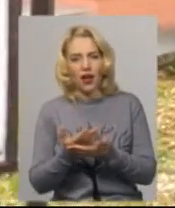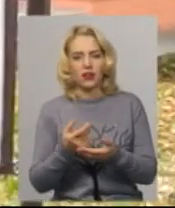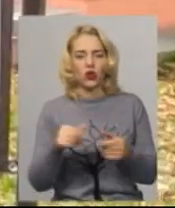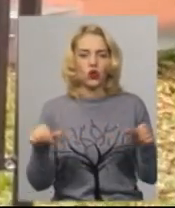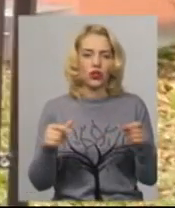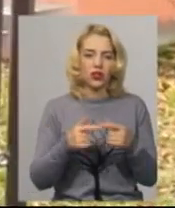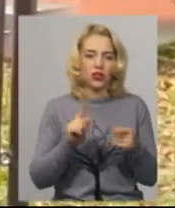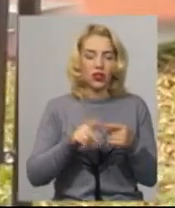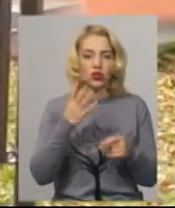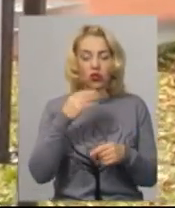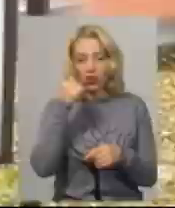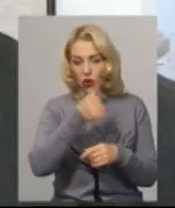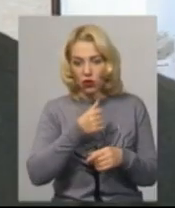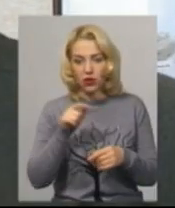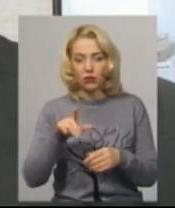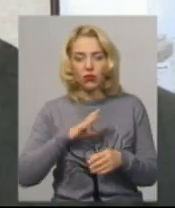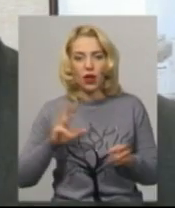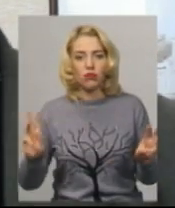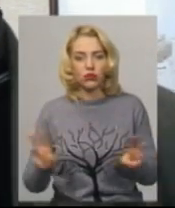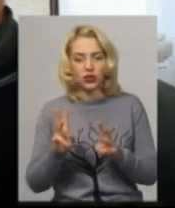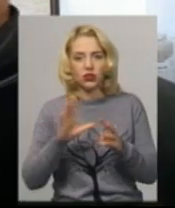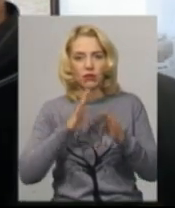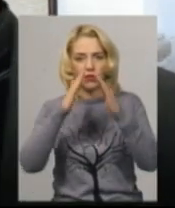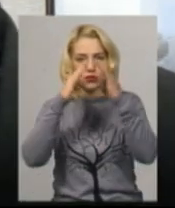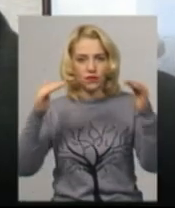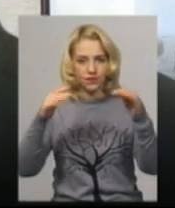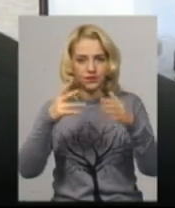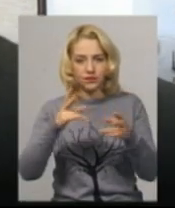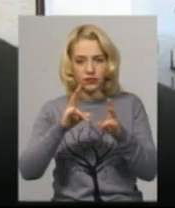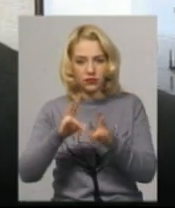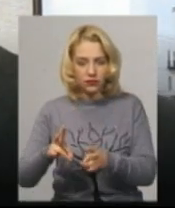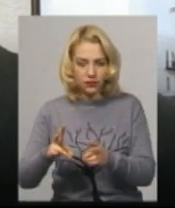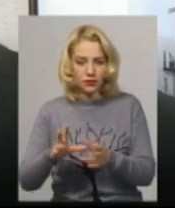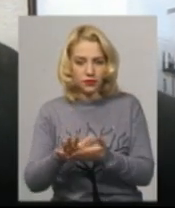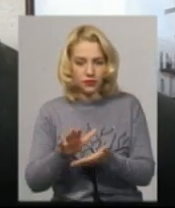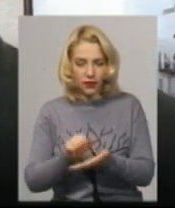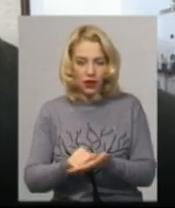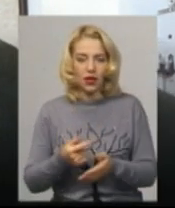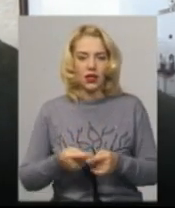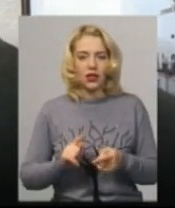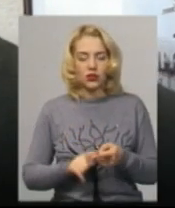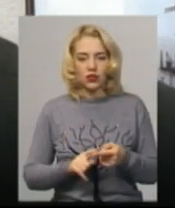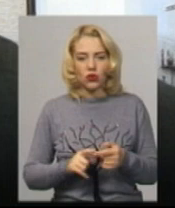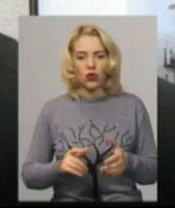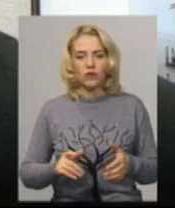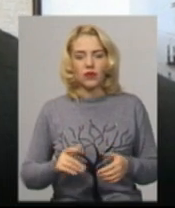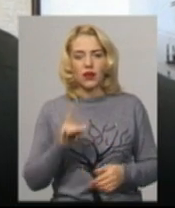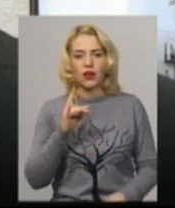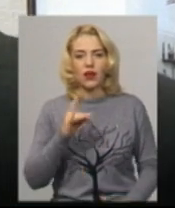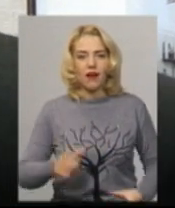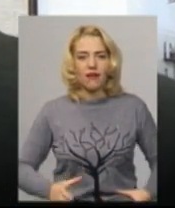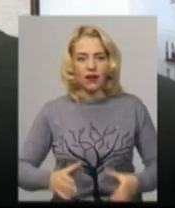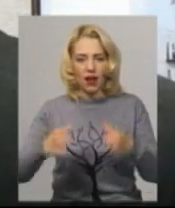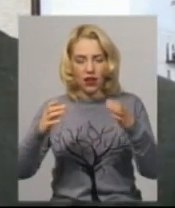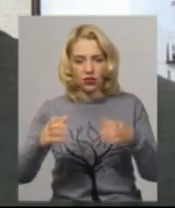пожежа, яка знищила перекриття будівлі. Цю ратушу Заїжджих двір будував знаменитий